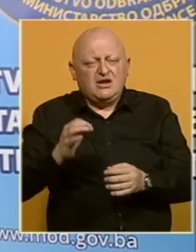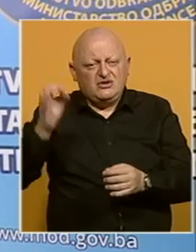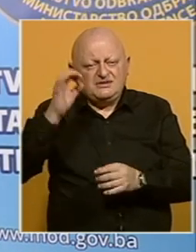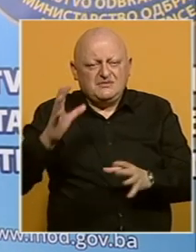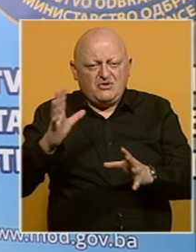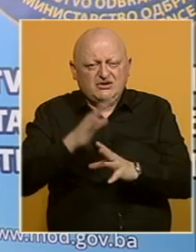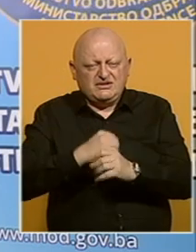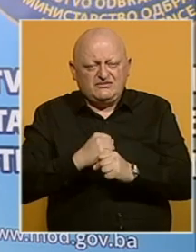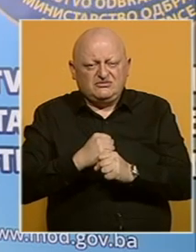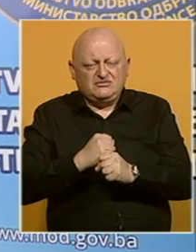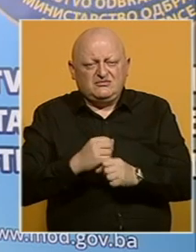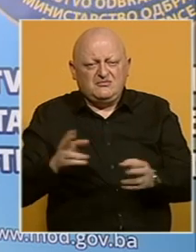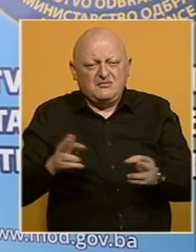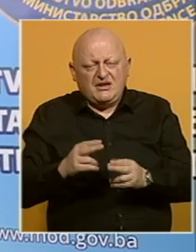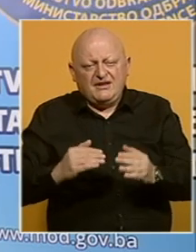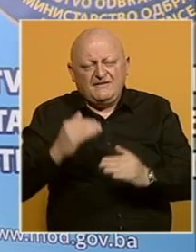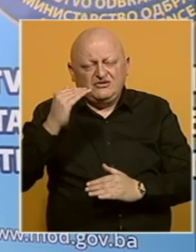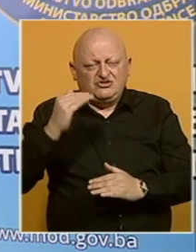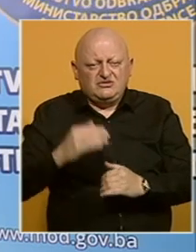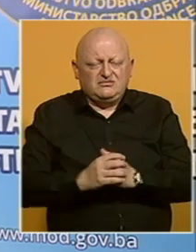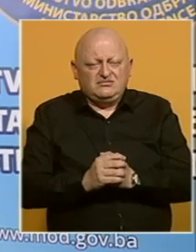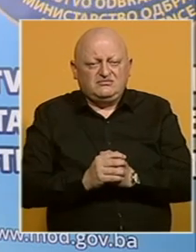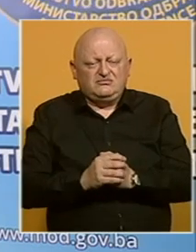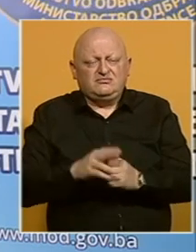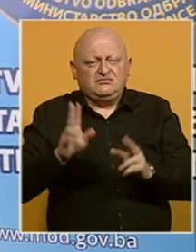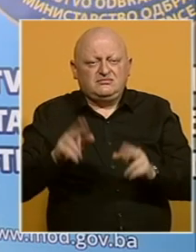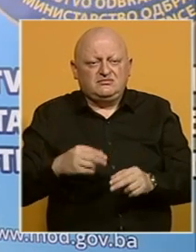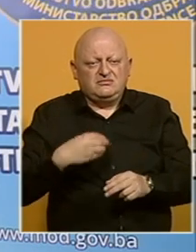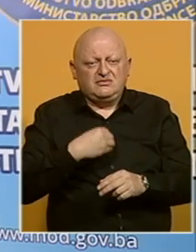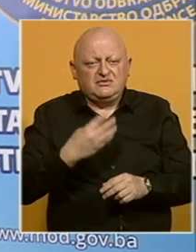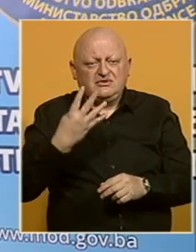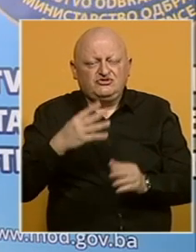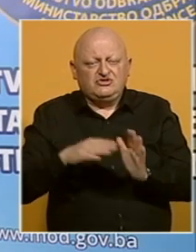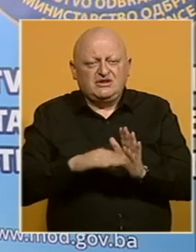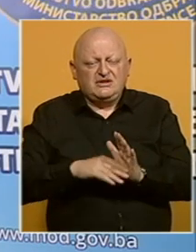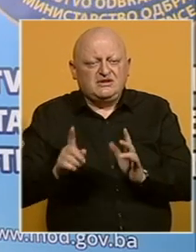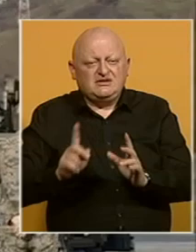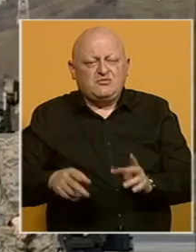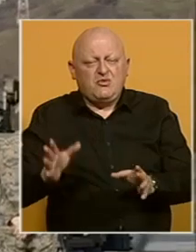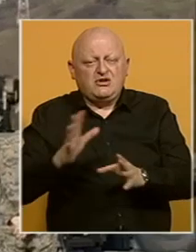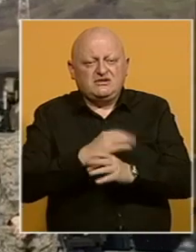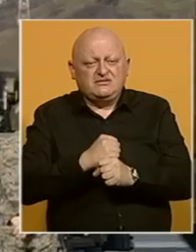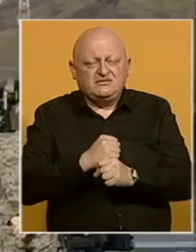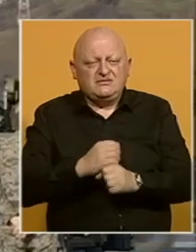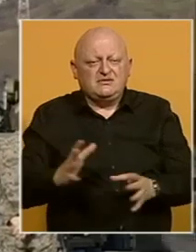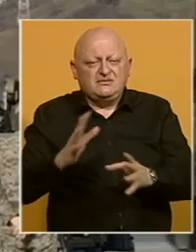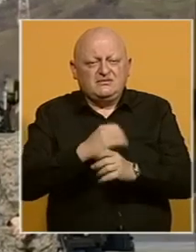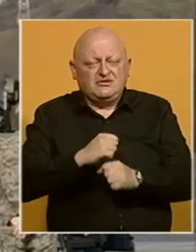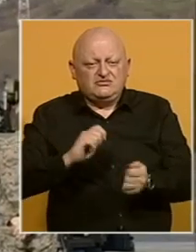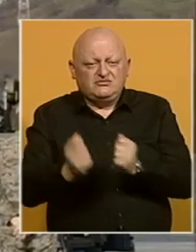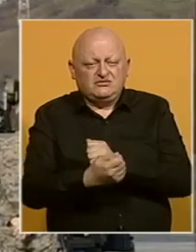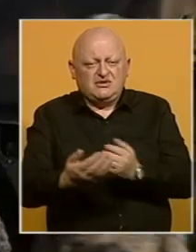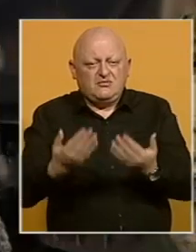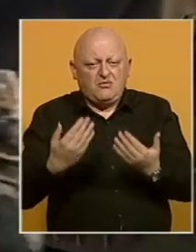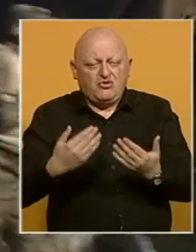realizacije, neke manje i neke više, i imamo nažalost četiri zadatka koja nismo mogli realizovati. Realizaciju reformi i